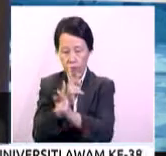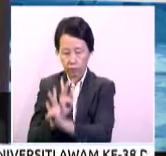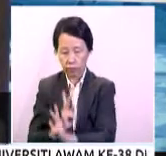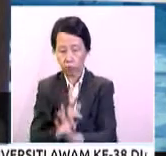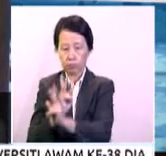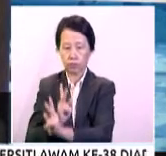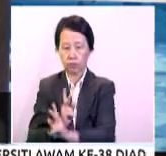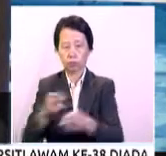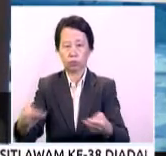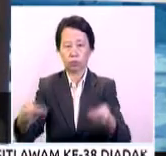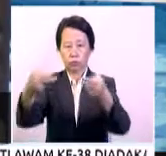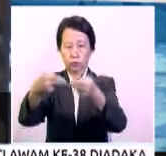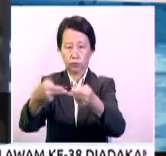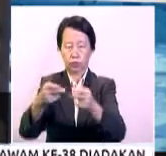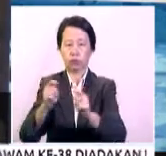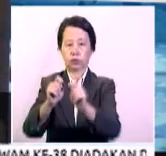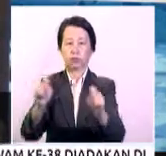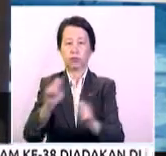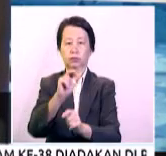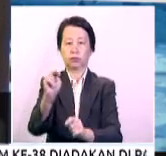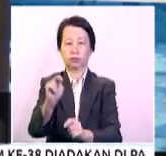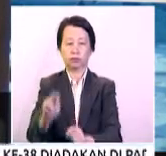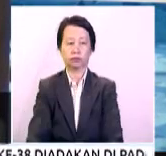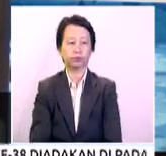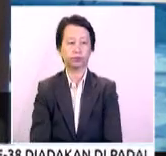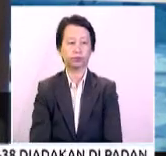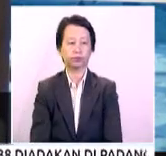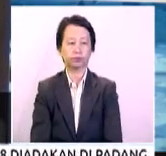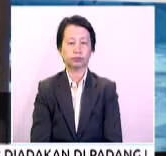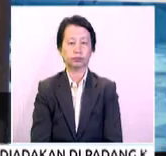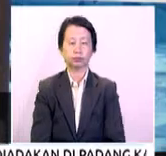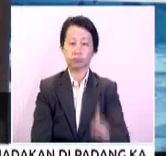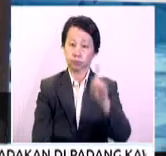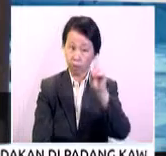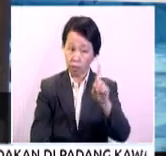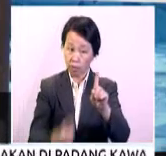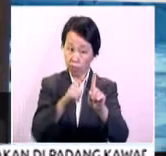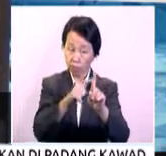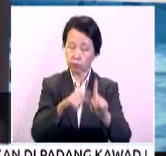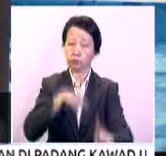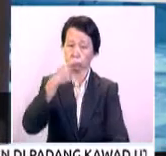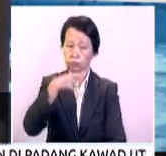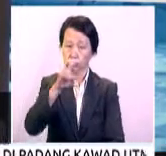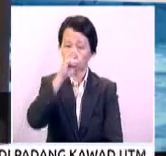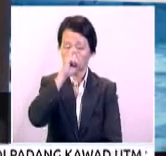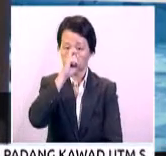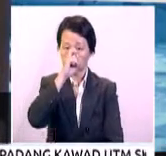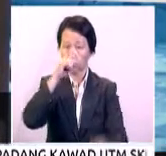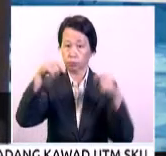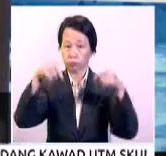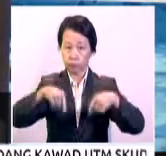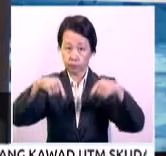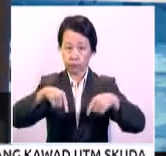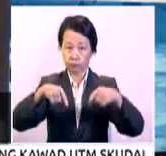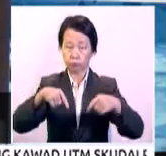hubungan tempatan. Satu perkara yang ingin ditegaskan di sini adalah